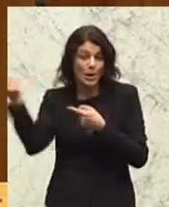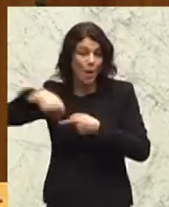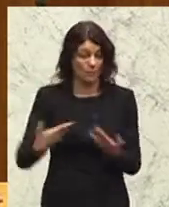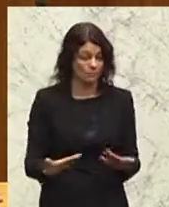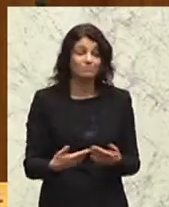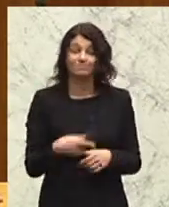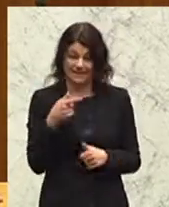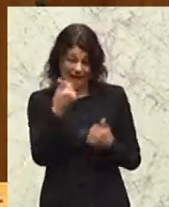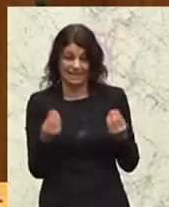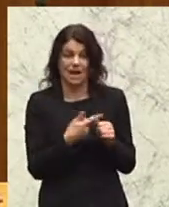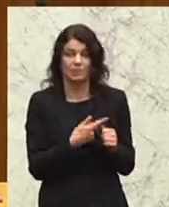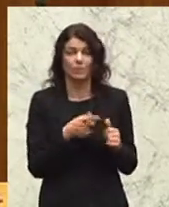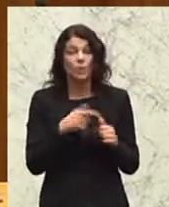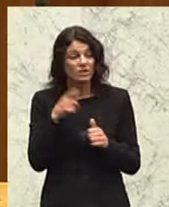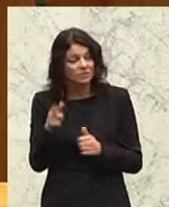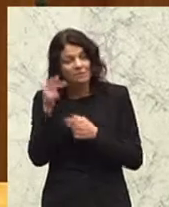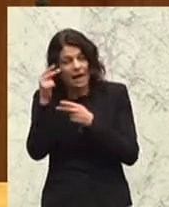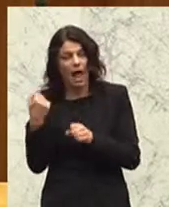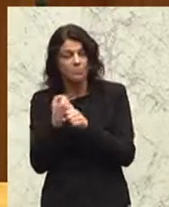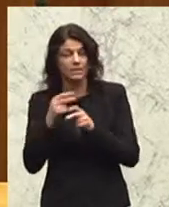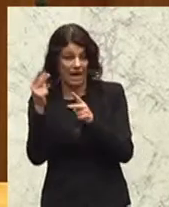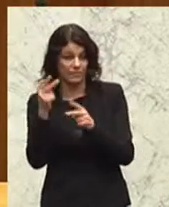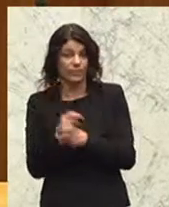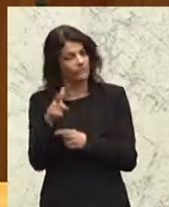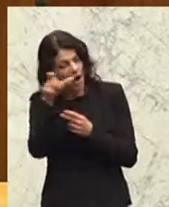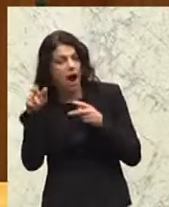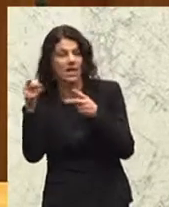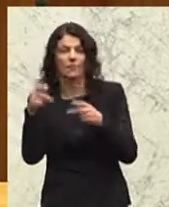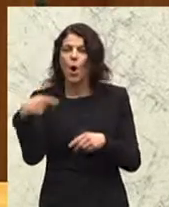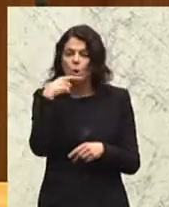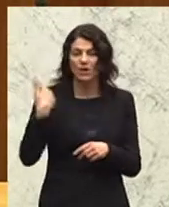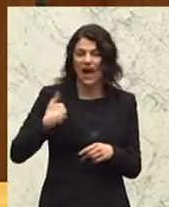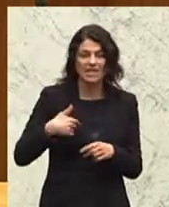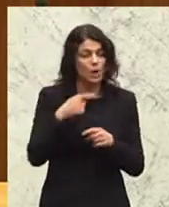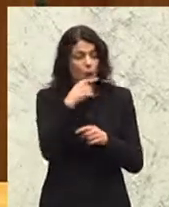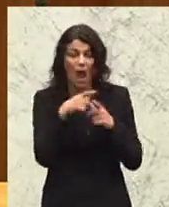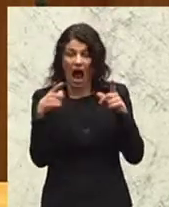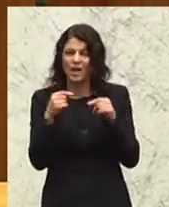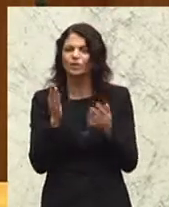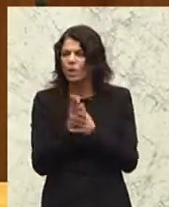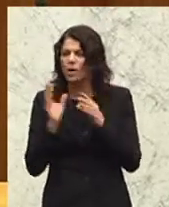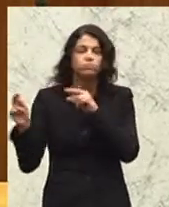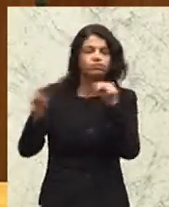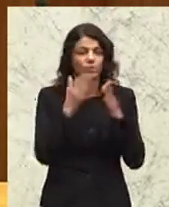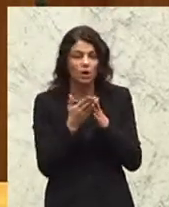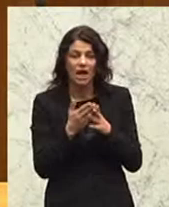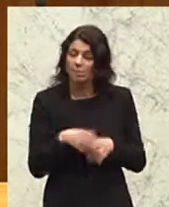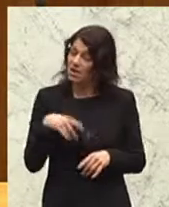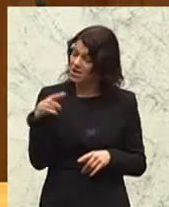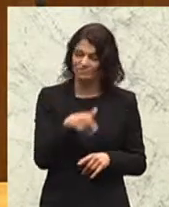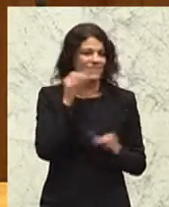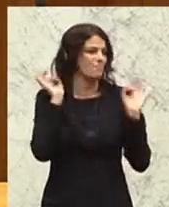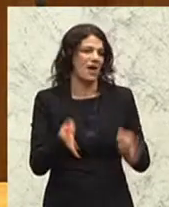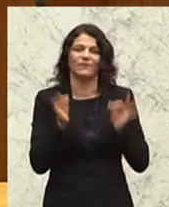und diese Schlüsselarbeitskräfte, diese Rot-Weiß-Rot-Karte, es ist schon vieles gesagt worden, dazu ist nicht das Gelbe vom Ei.